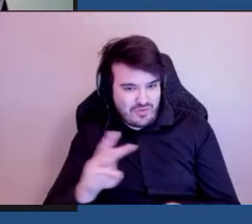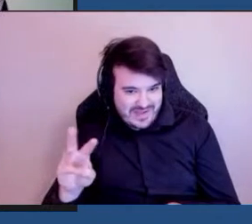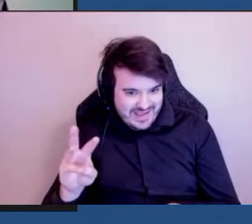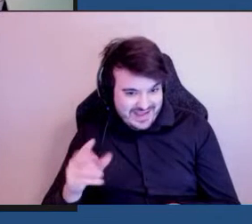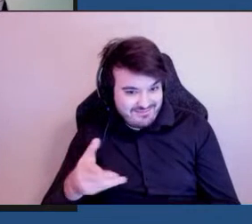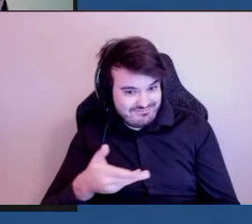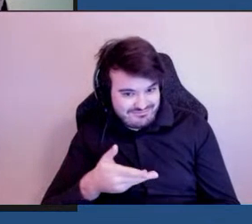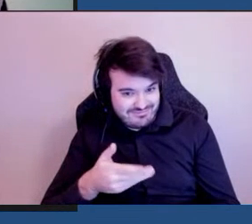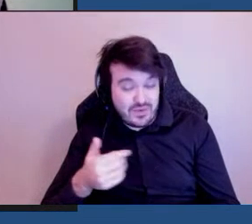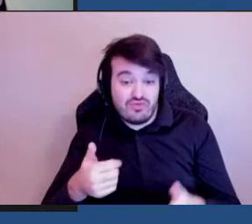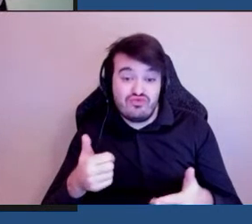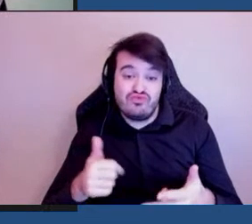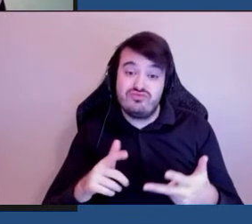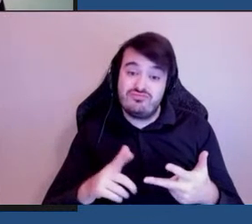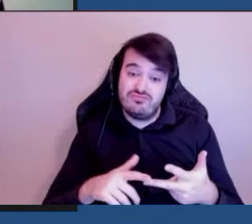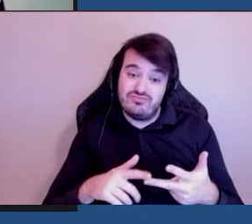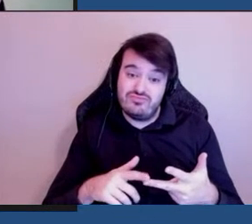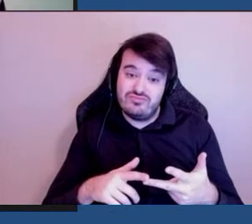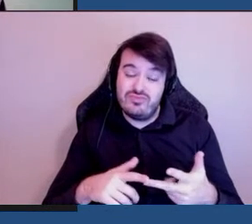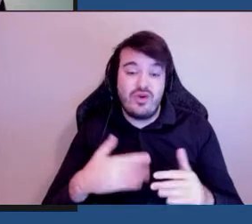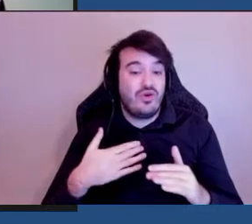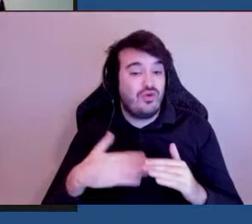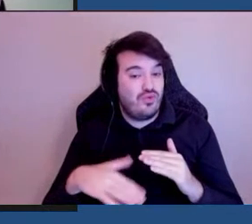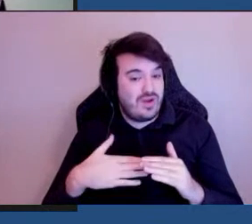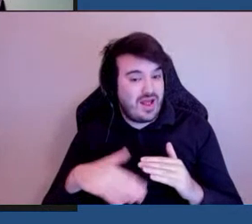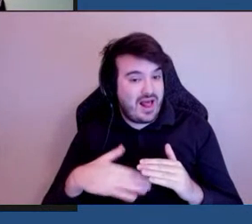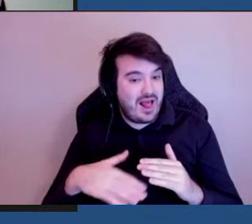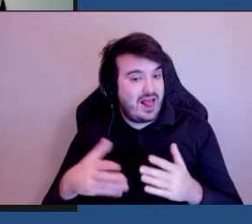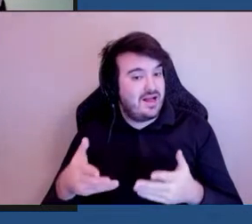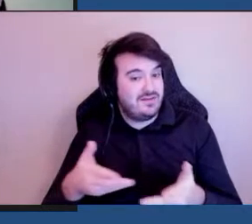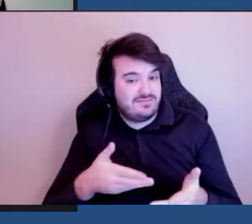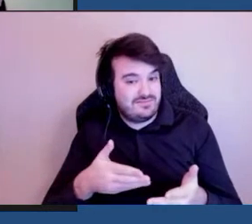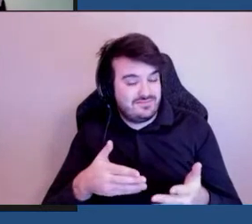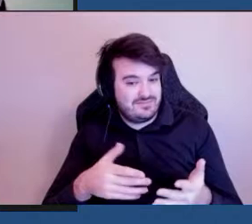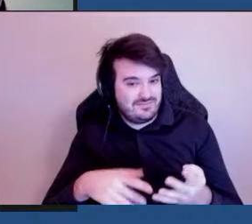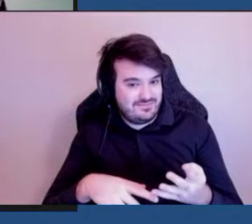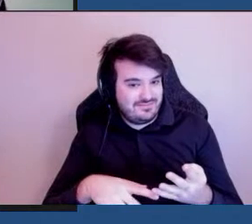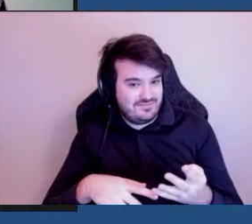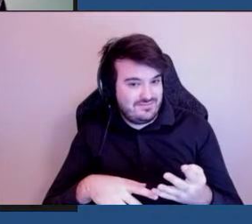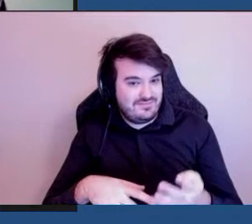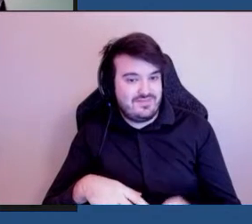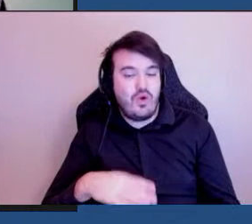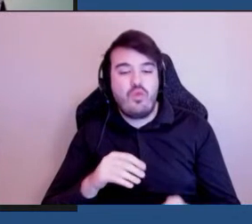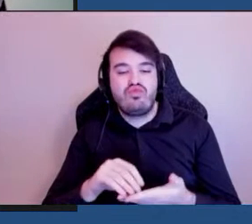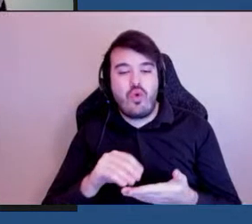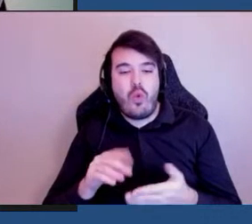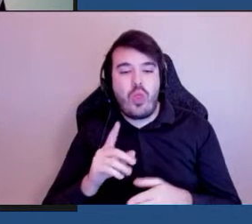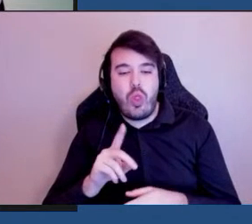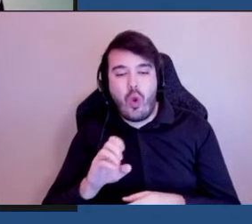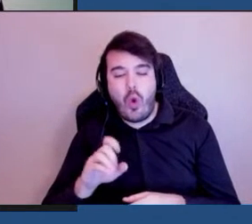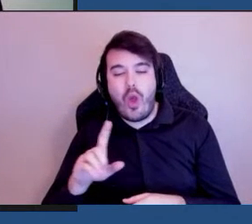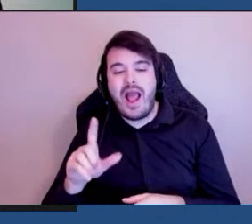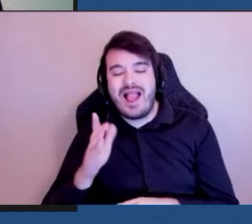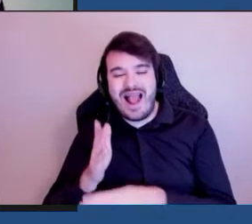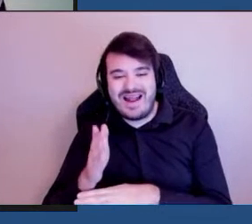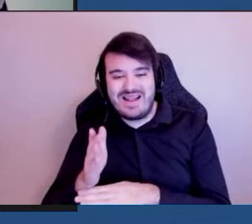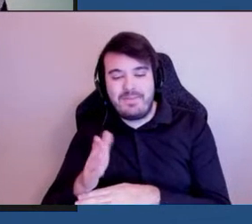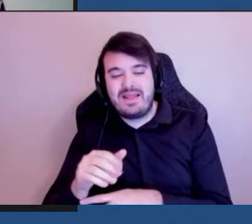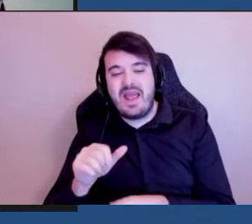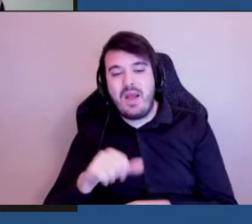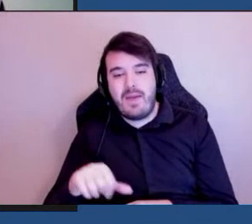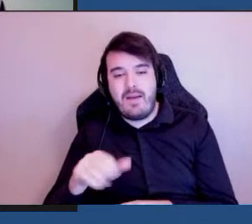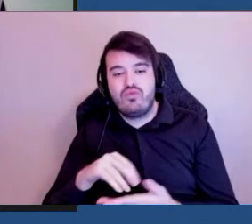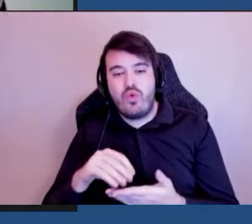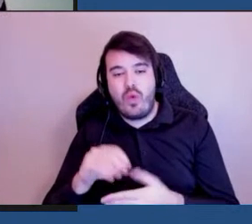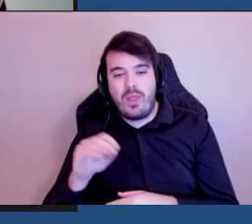contacter par le bureau par le billet du bureau de l'accessibilité arrobas ottawa.ca ou par le billet de votre conseiller